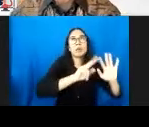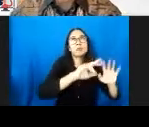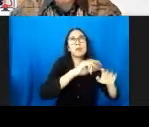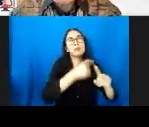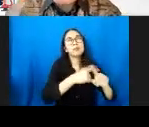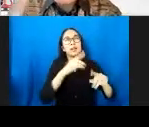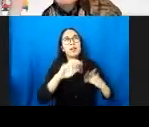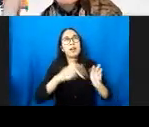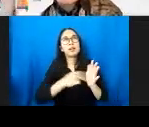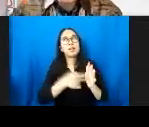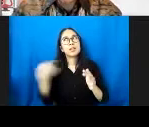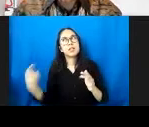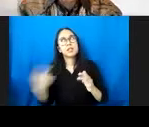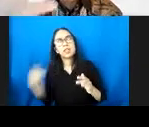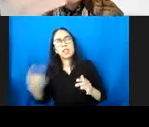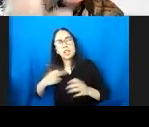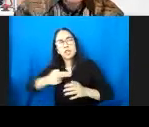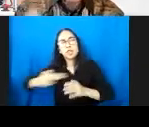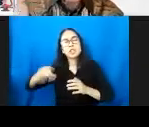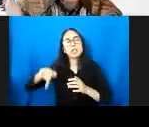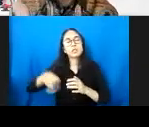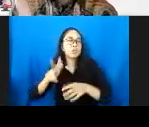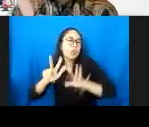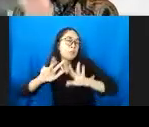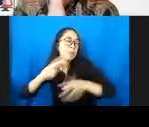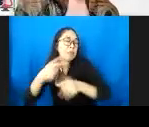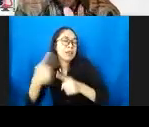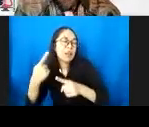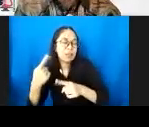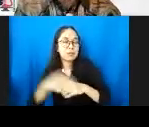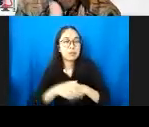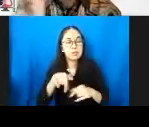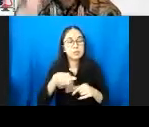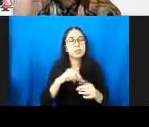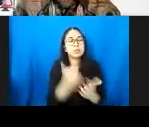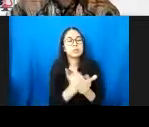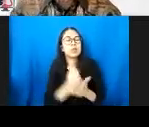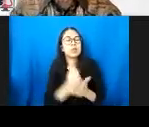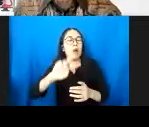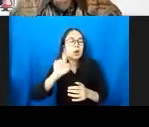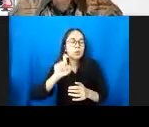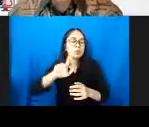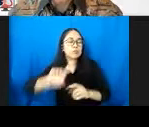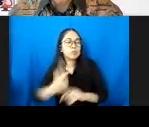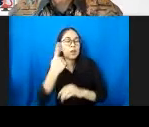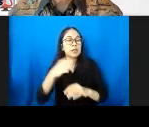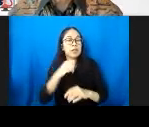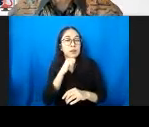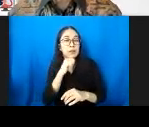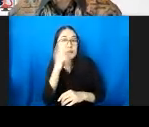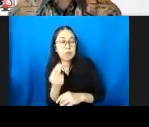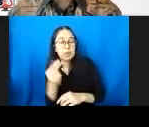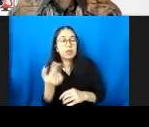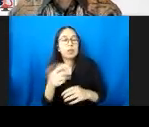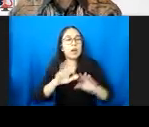mereka. Jadi inilah hal yang sudah dimulai sejak ibu dan dimulai di remaja sebetulnya, dan ini mempengaruhi pada anak dan usia